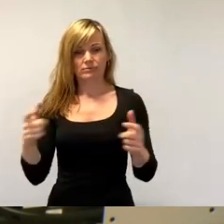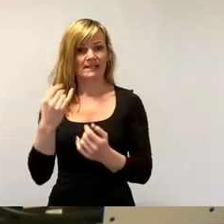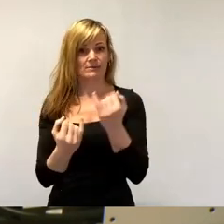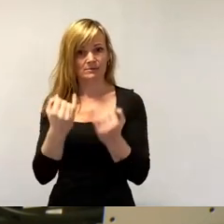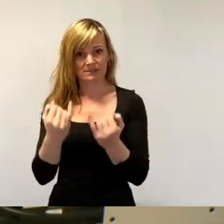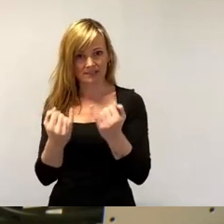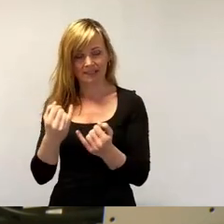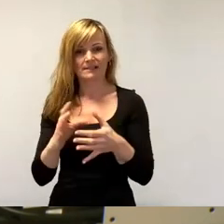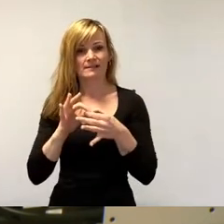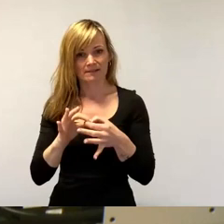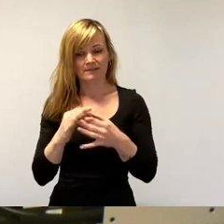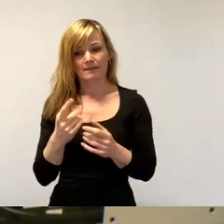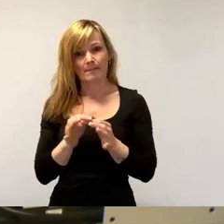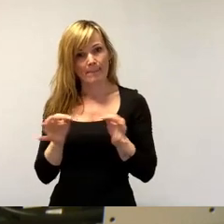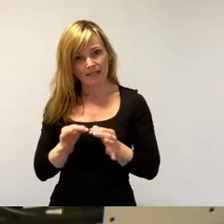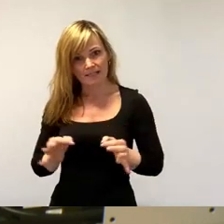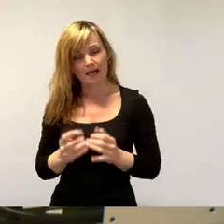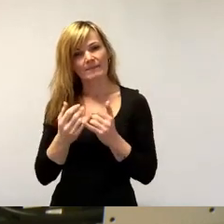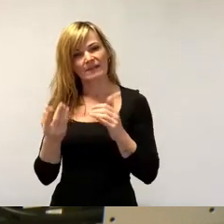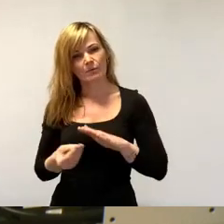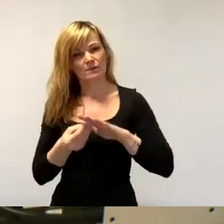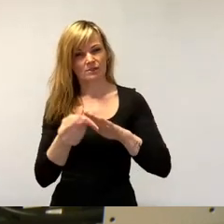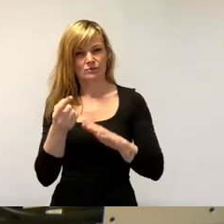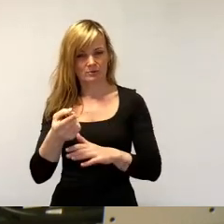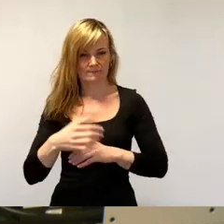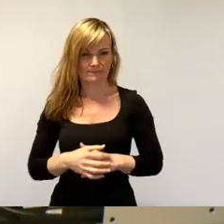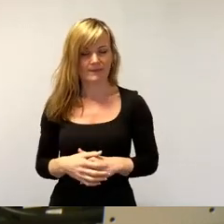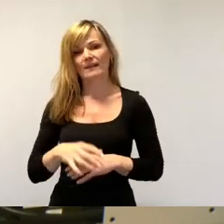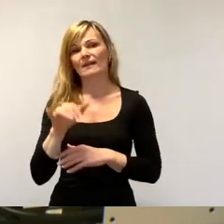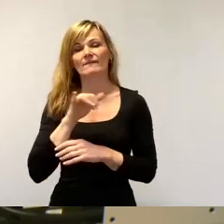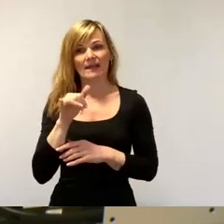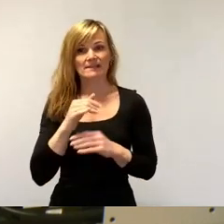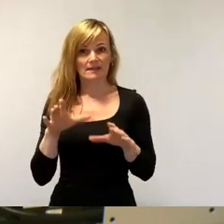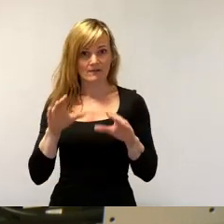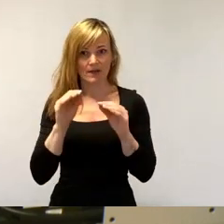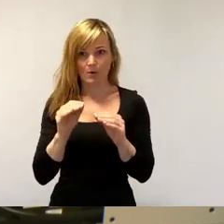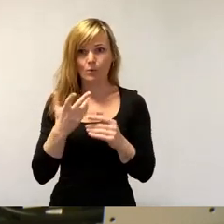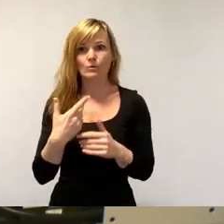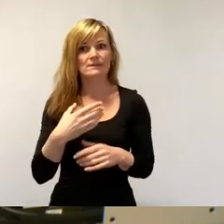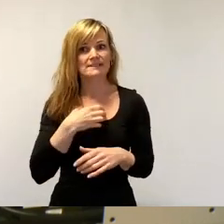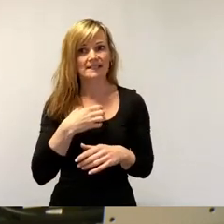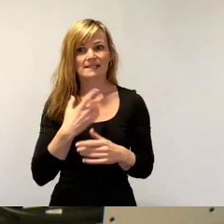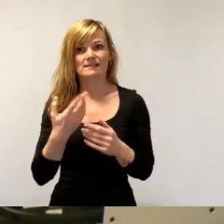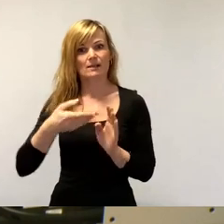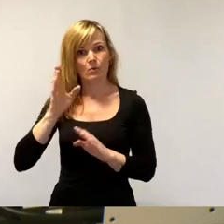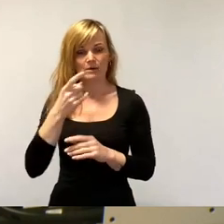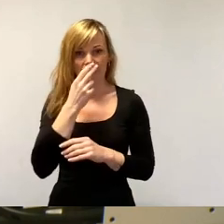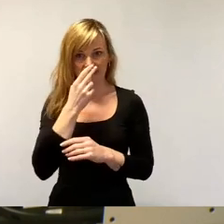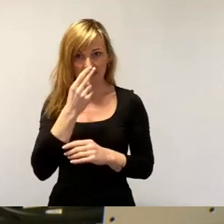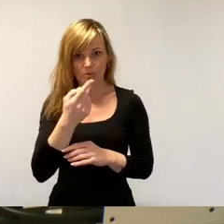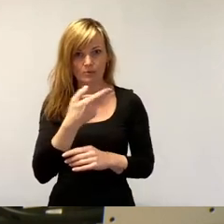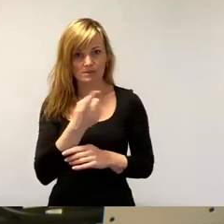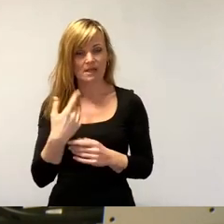Maßnahmen begleitet. Welche Erfahrungen machten die Menschen im Dresdner Norden, Klotsche und den angrenzenden